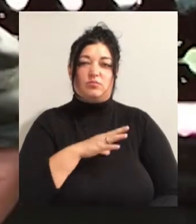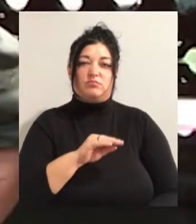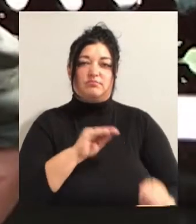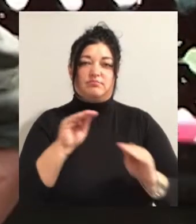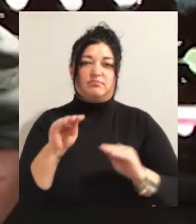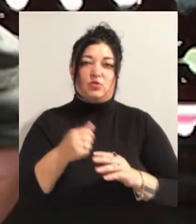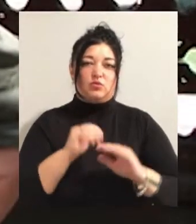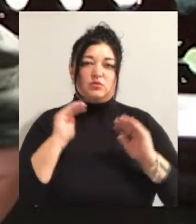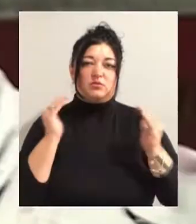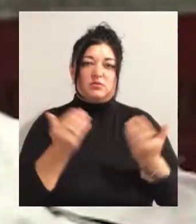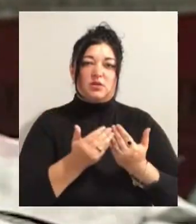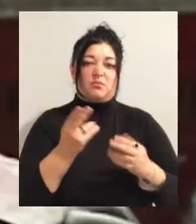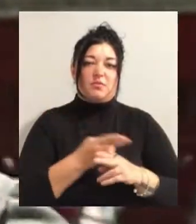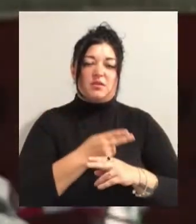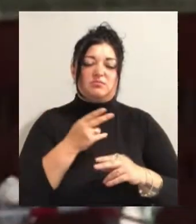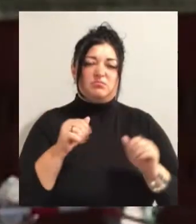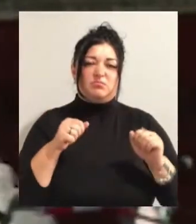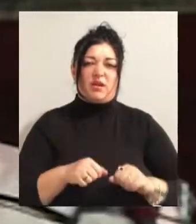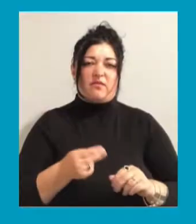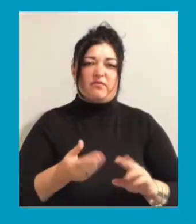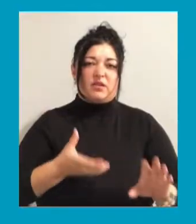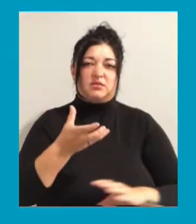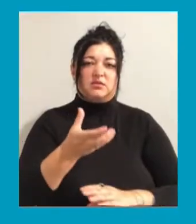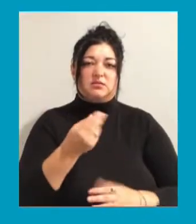слідчого ізолятору без права внесення застави.